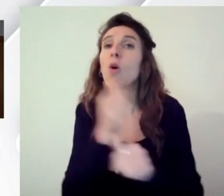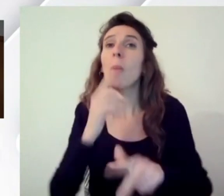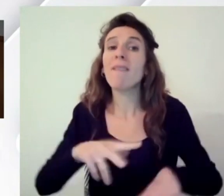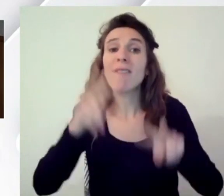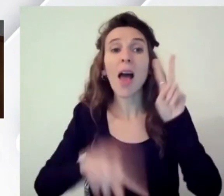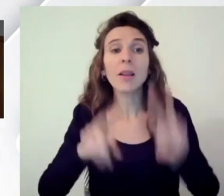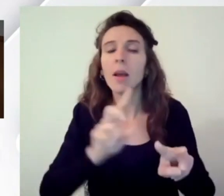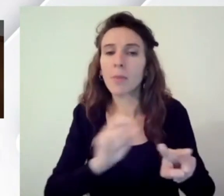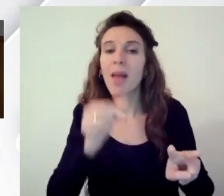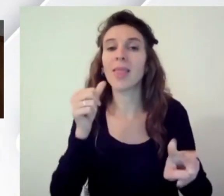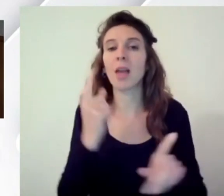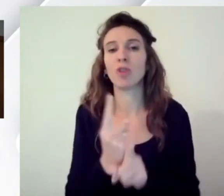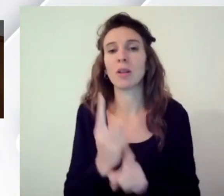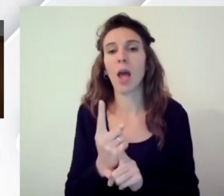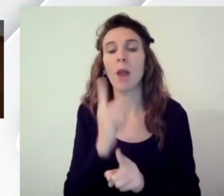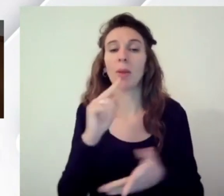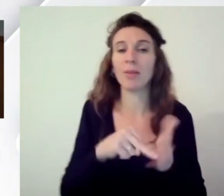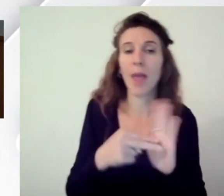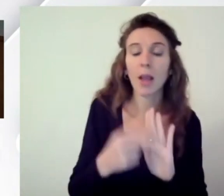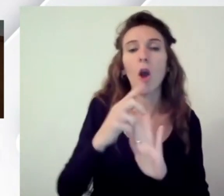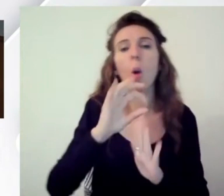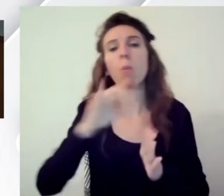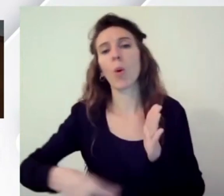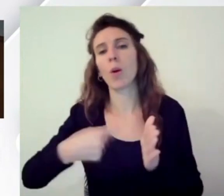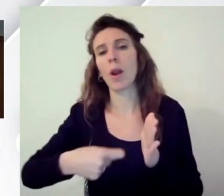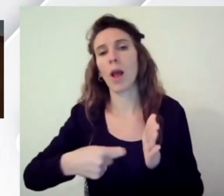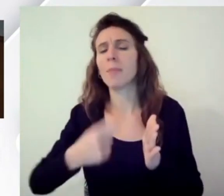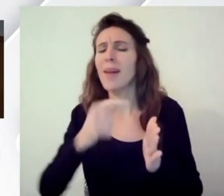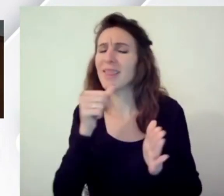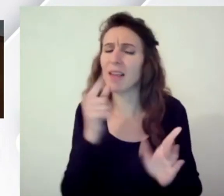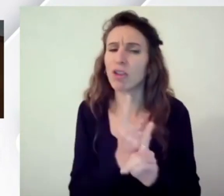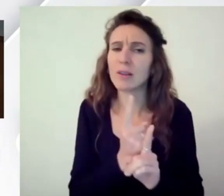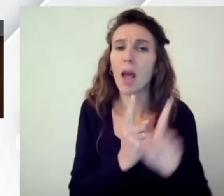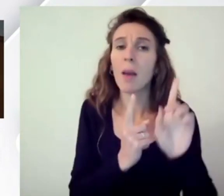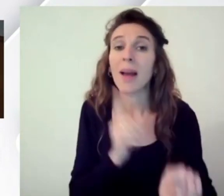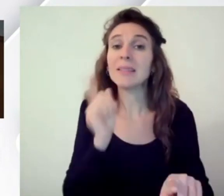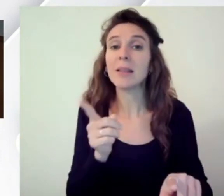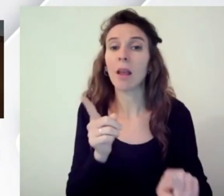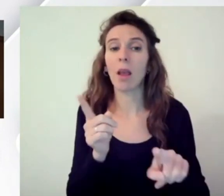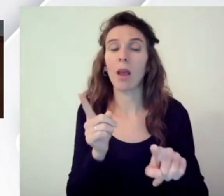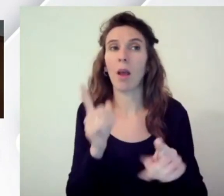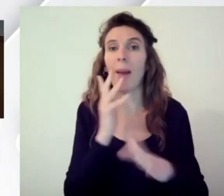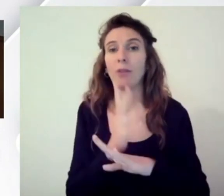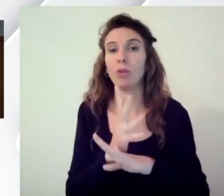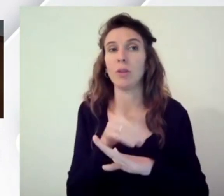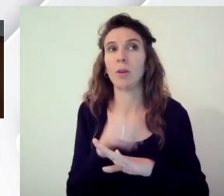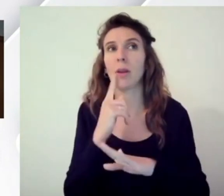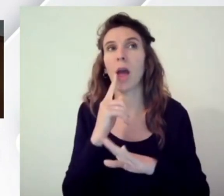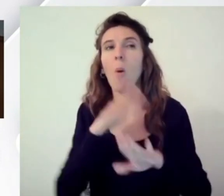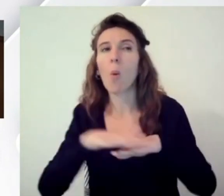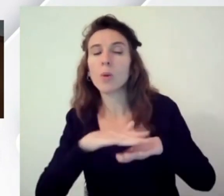tecnica o burocratica seppur necessaria ma se la cominciamo ad approcciare come un mix di usabilità ed